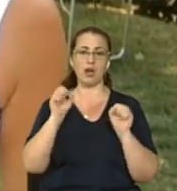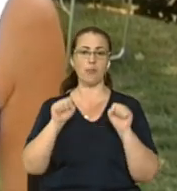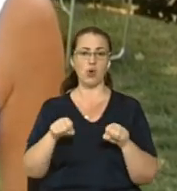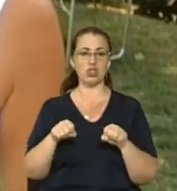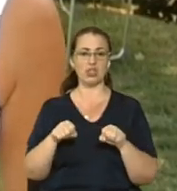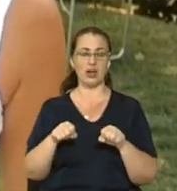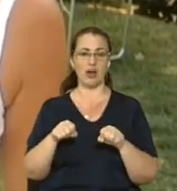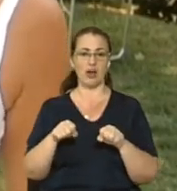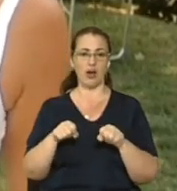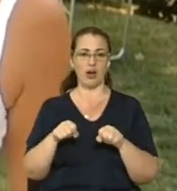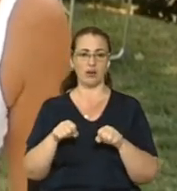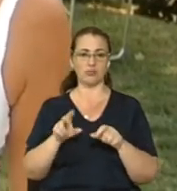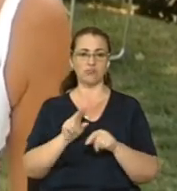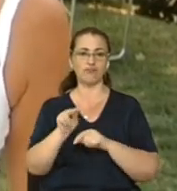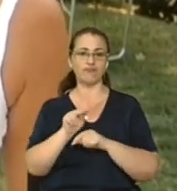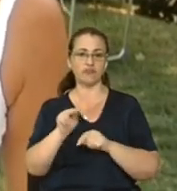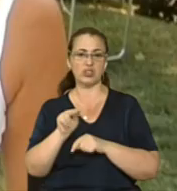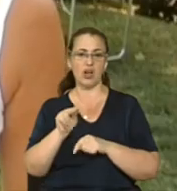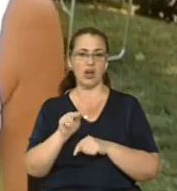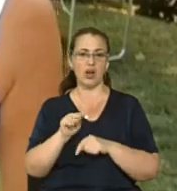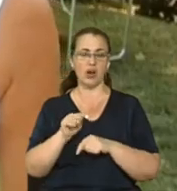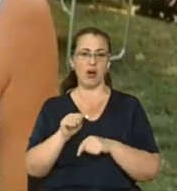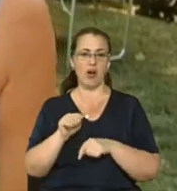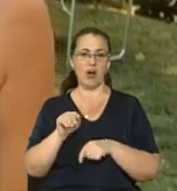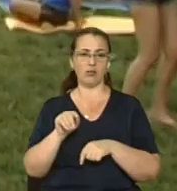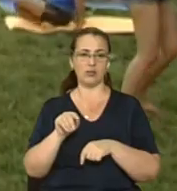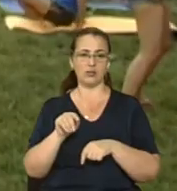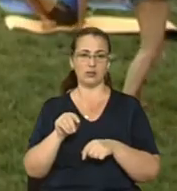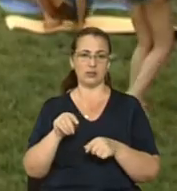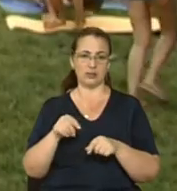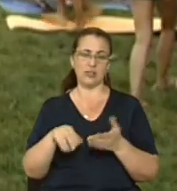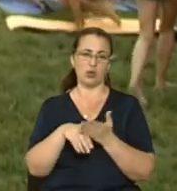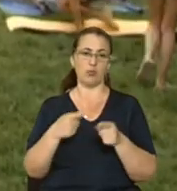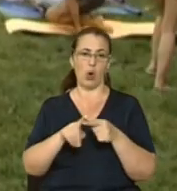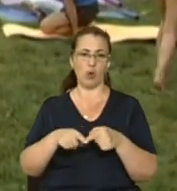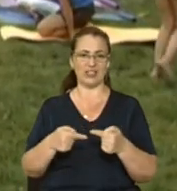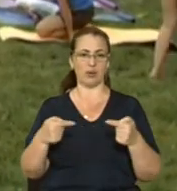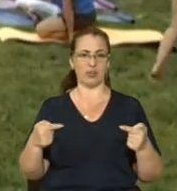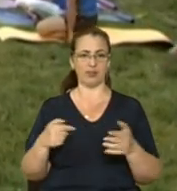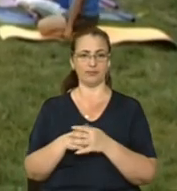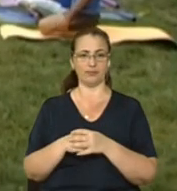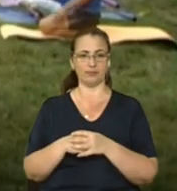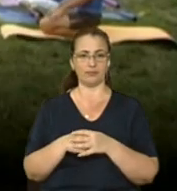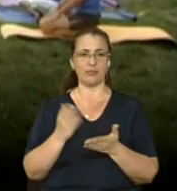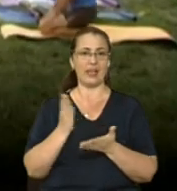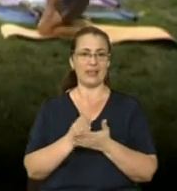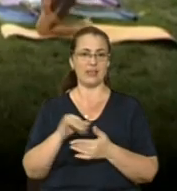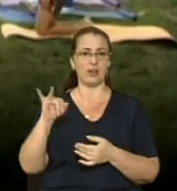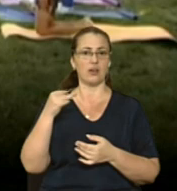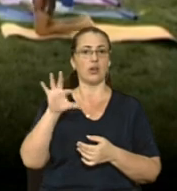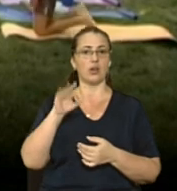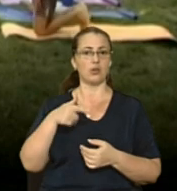справи виконати за допомогою цих приладів. Є конструкції, називаються йогалавки,